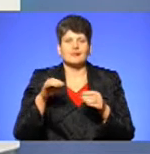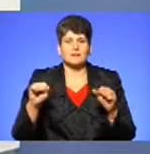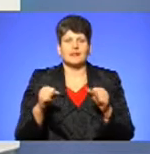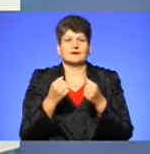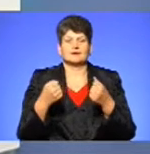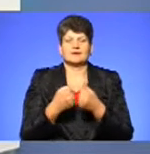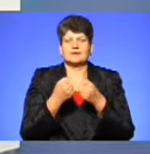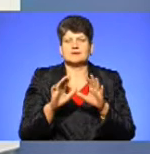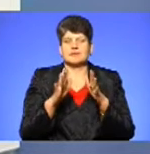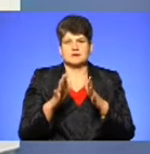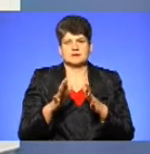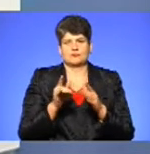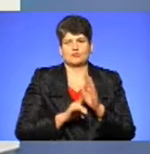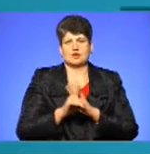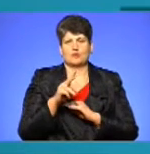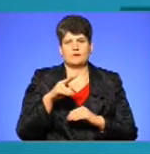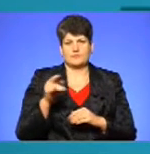початку листопада на Тернопільщині.